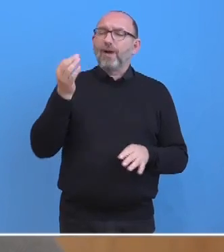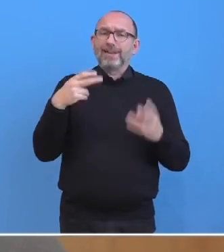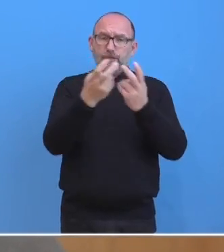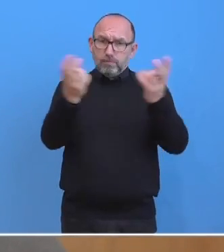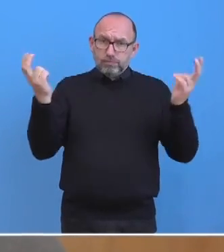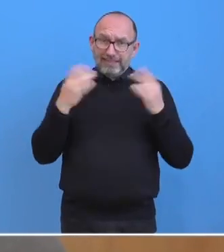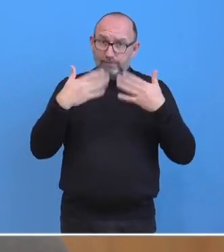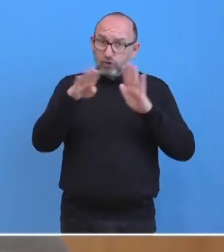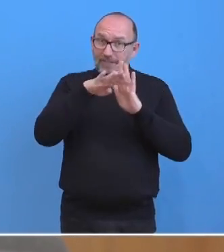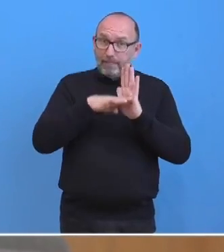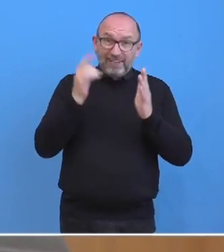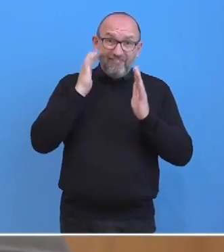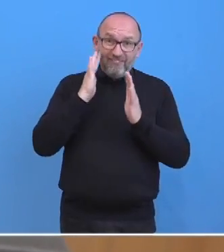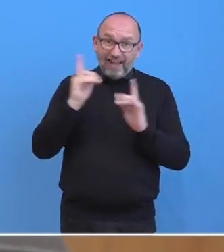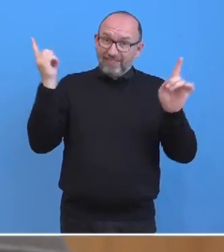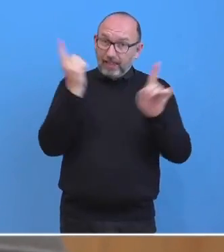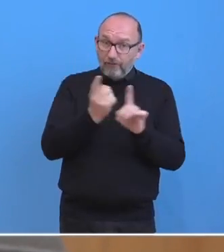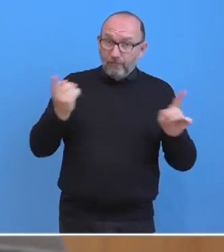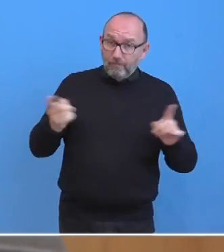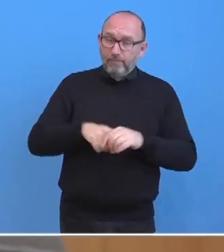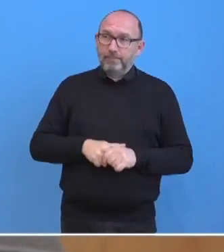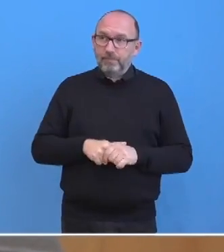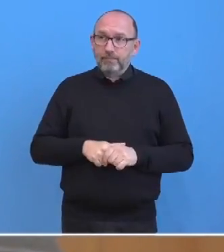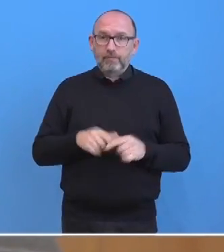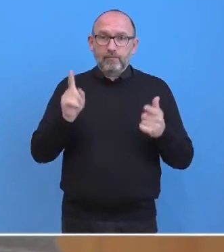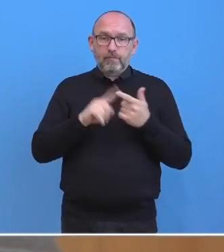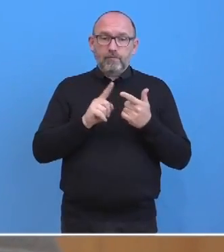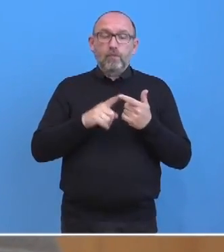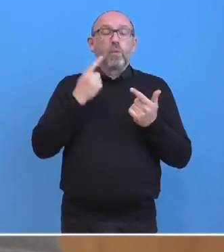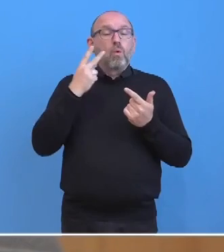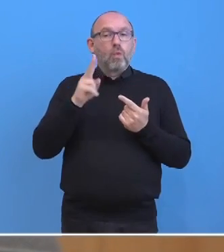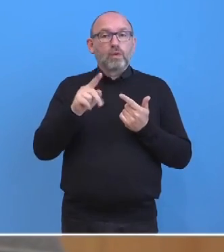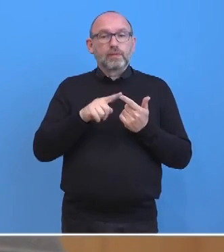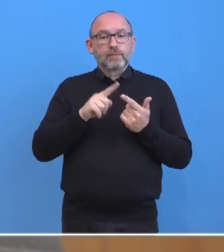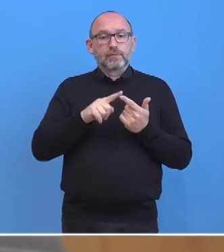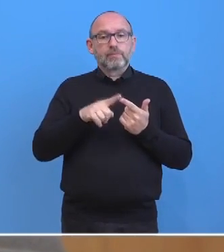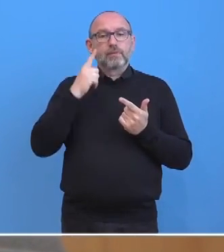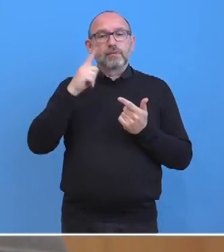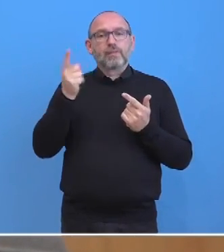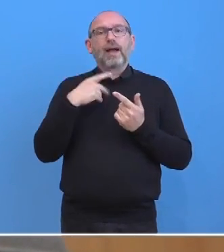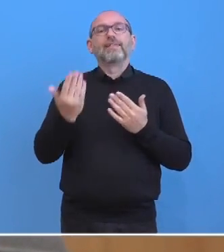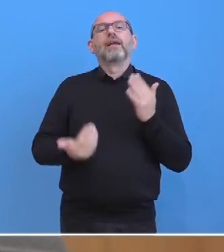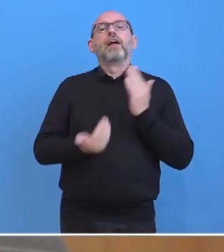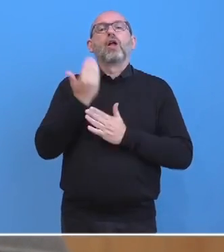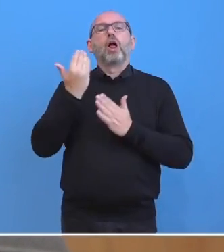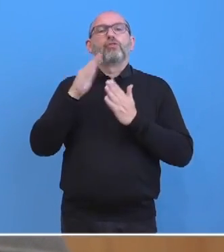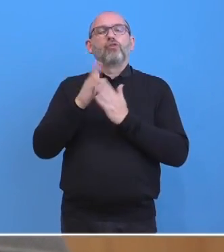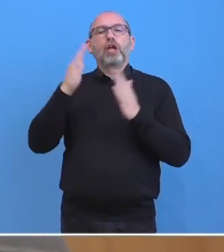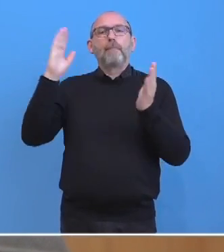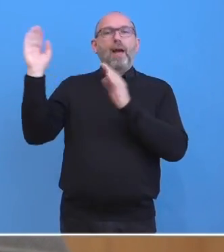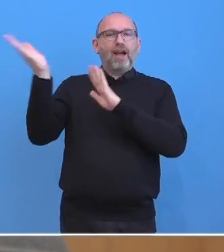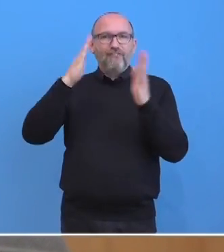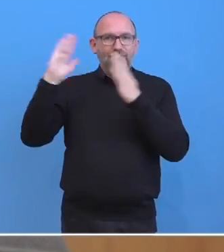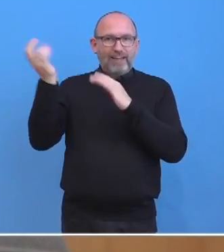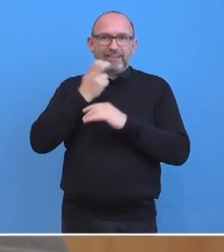terminiert worden. Und B, mindestens seitens der erneuerbaren Windenergien, wird vorgeschlagen oder